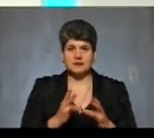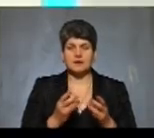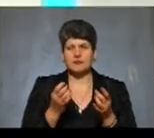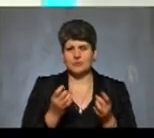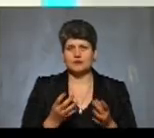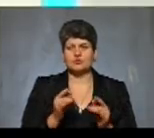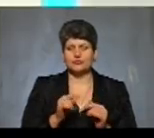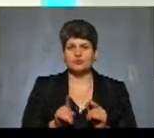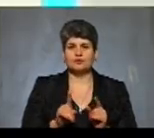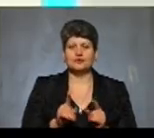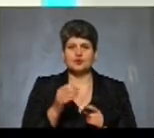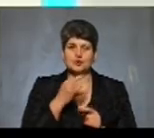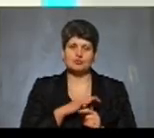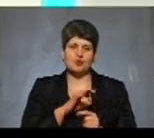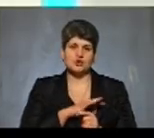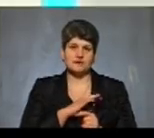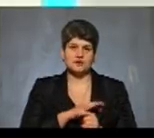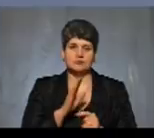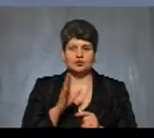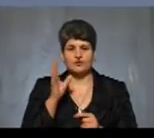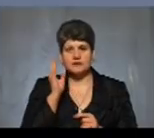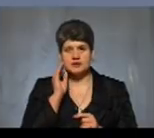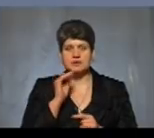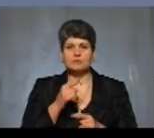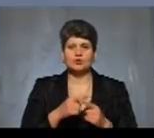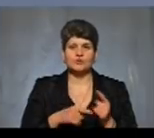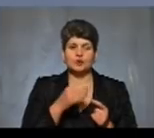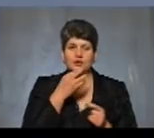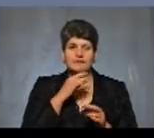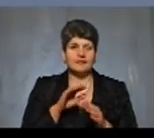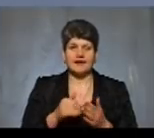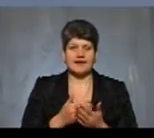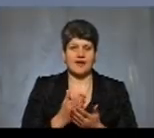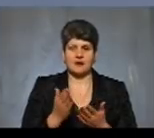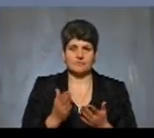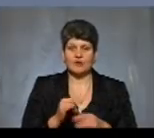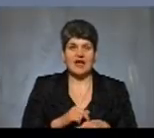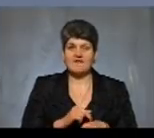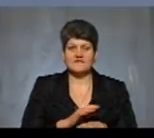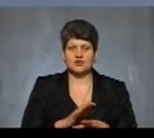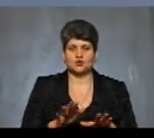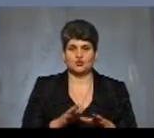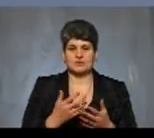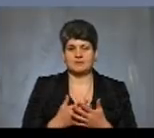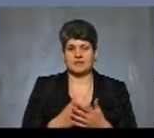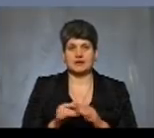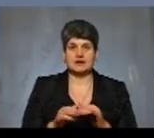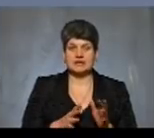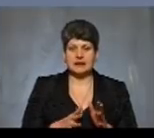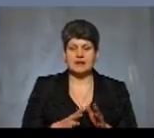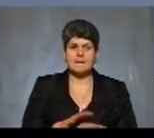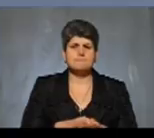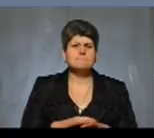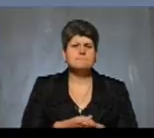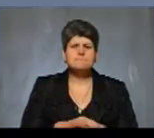споживачі будуть вважати чи не половину ліків неякісних, тому що не відчують якоїсь дії і масово